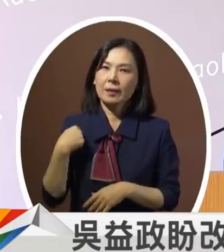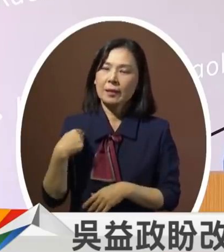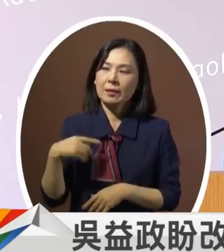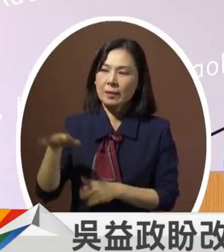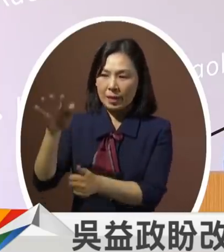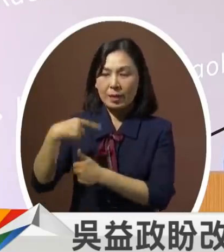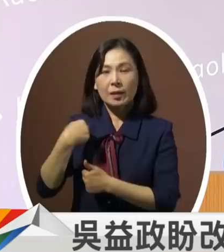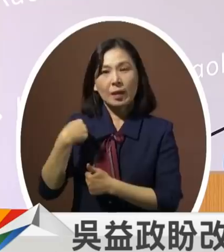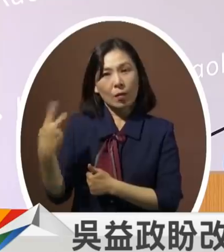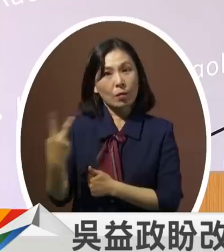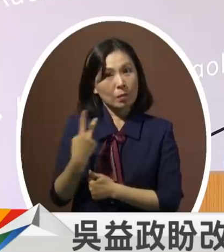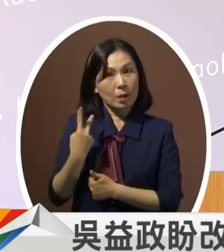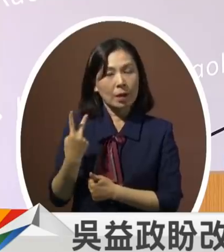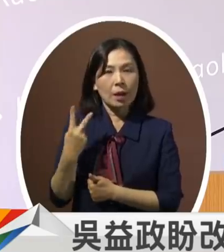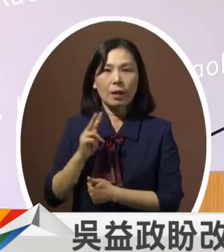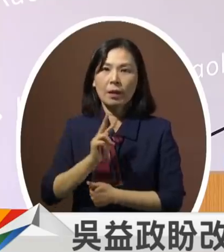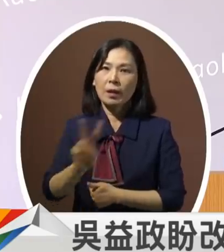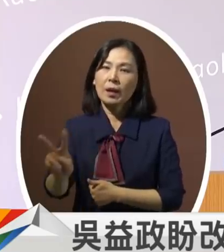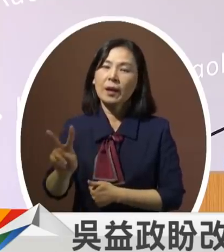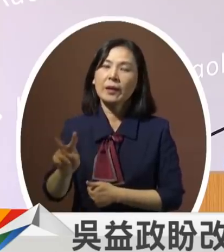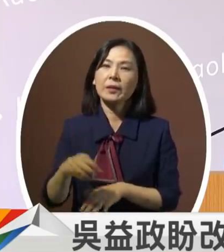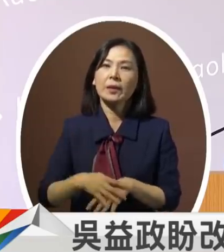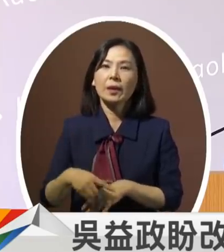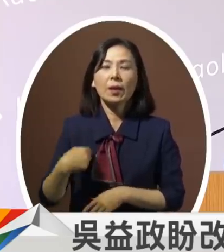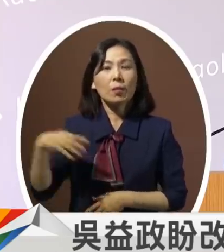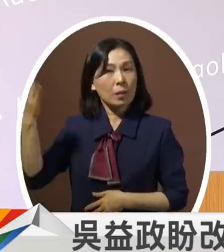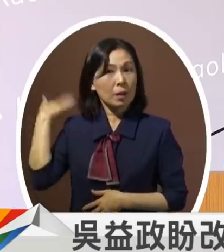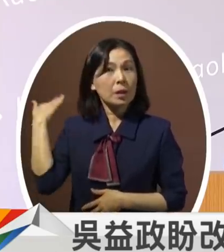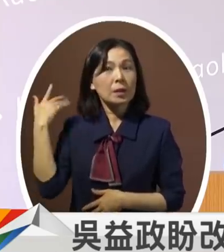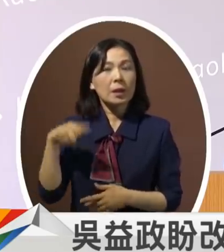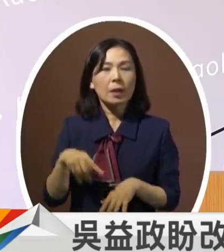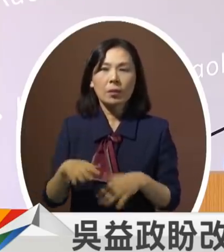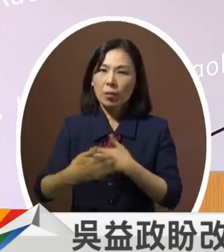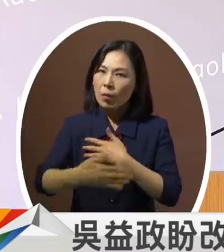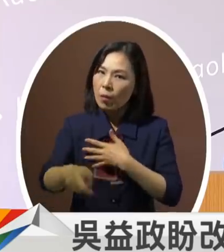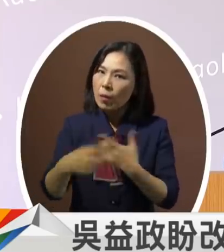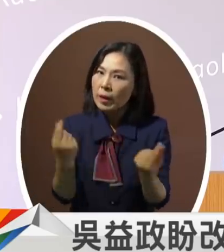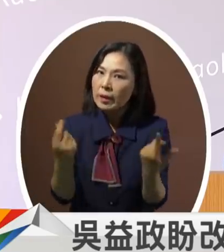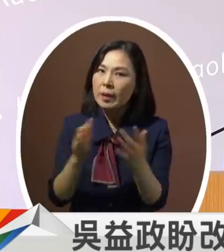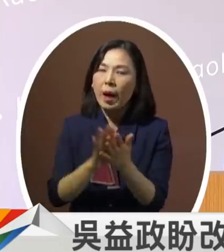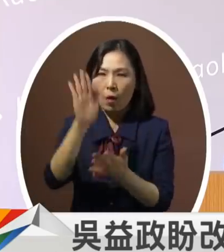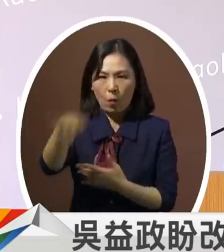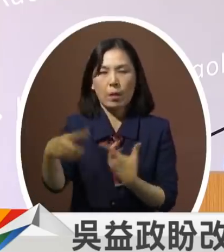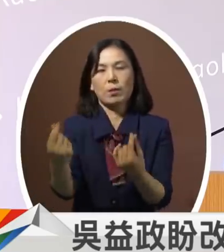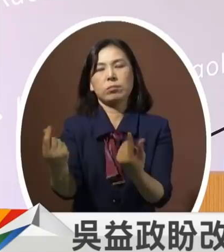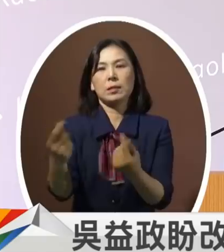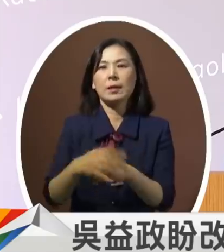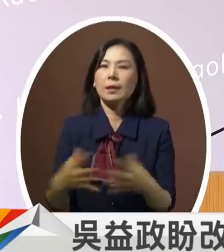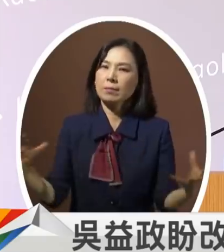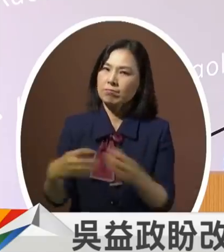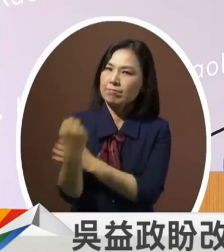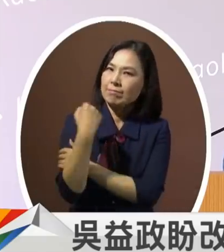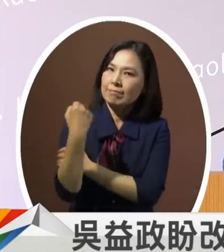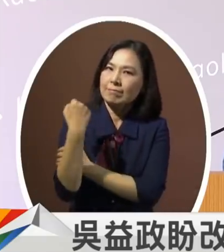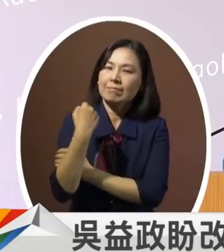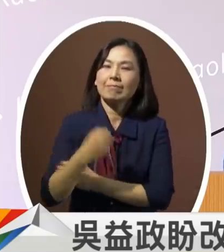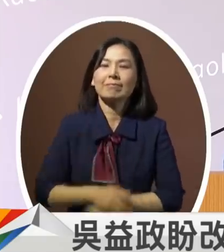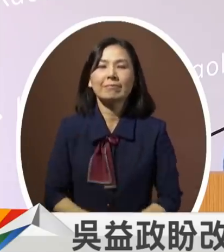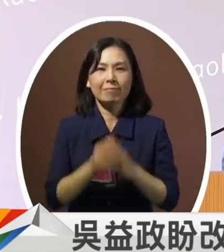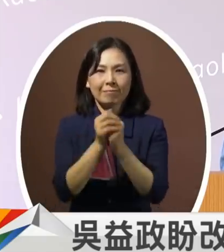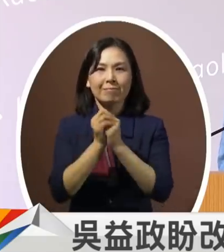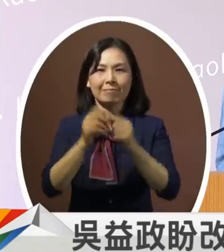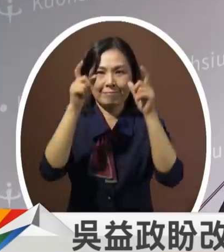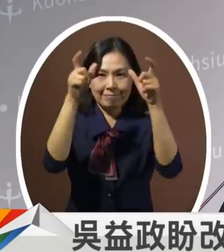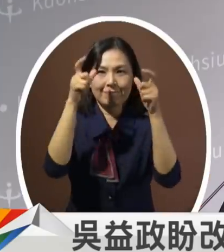你要跟我做回来我们有共同的过去我们一样要面对共同的未来我们一起努力祝福